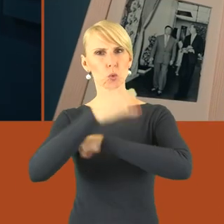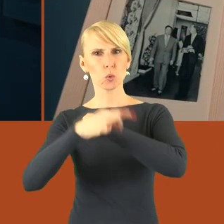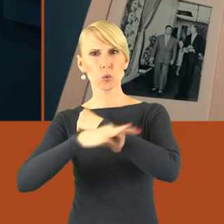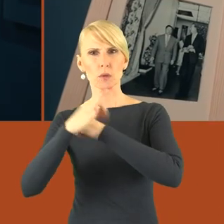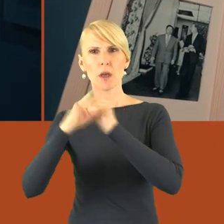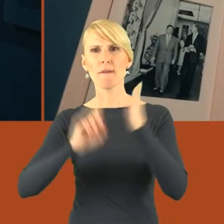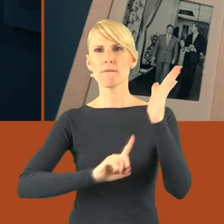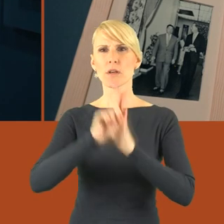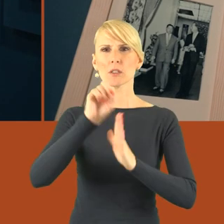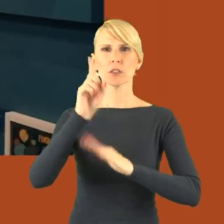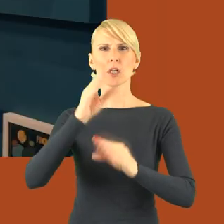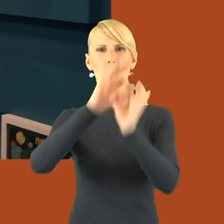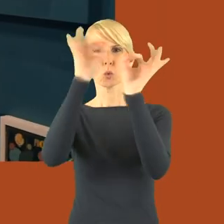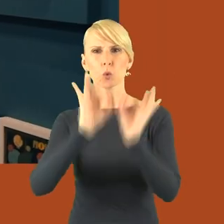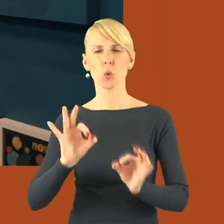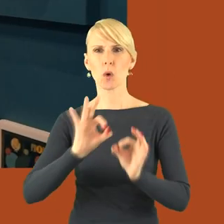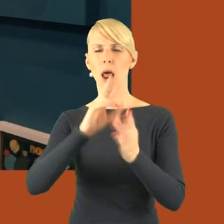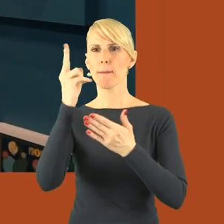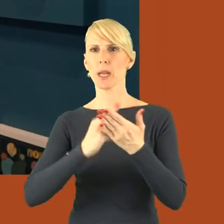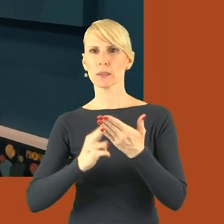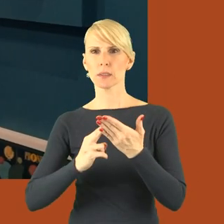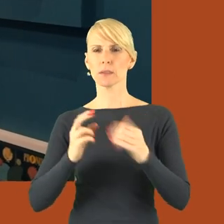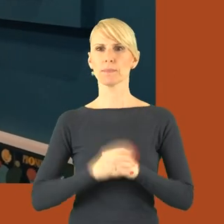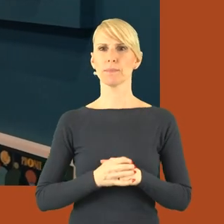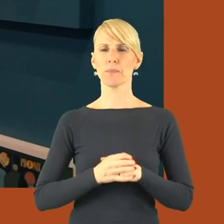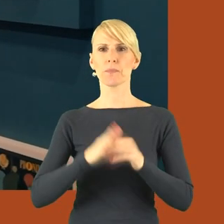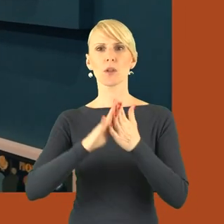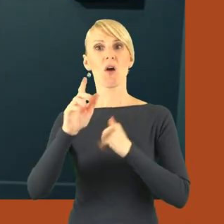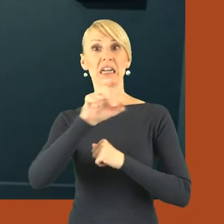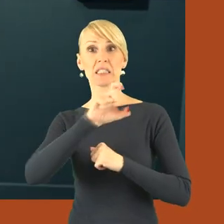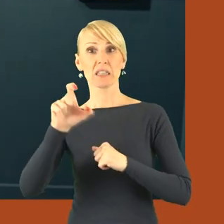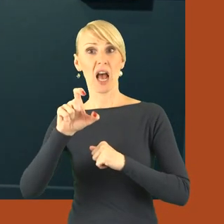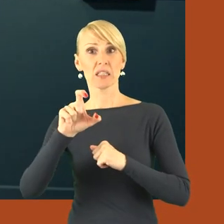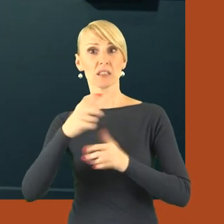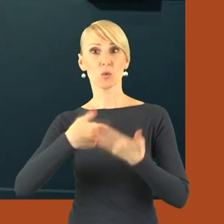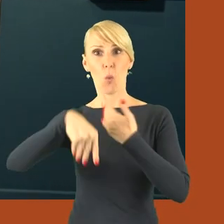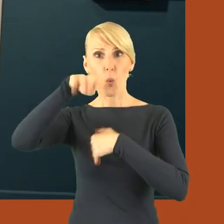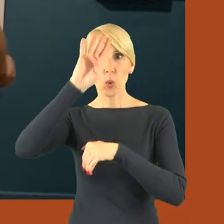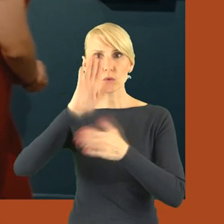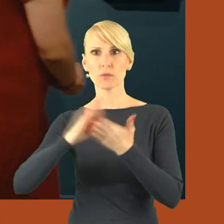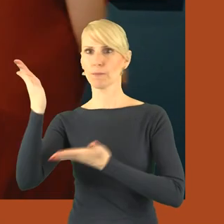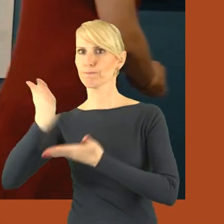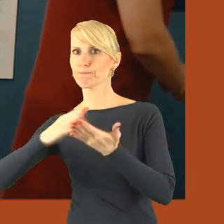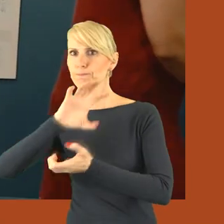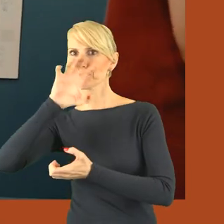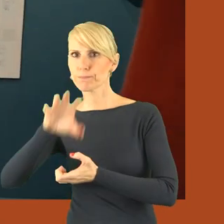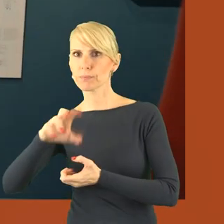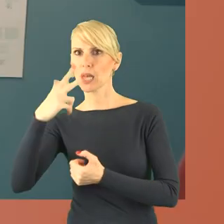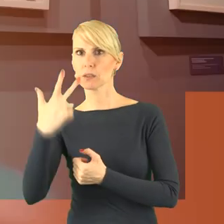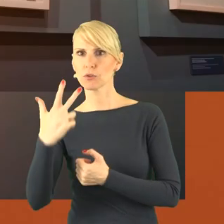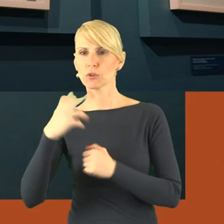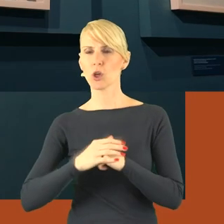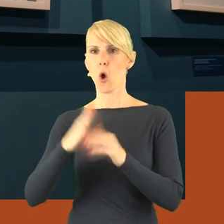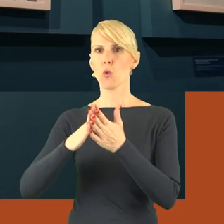Szkoły Sztuk Plastycznych przez jej pierwszych pedagogów i założycieli. Czas dla Łodzi to następna